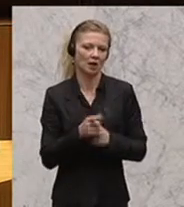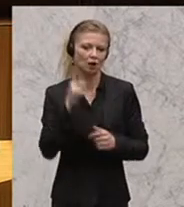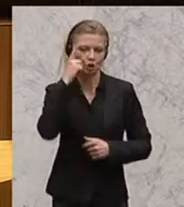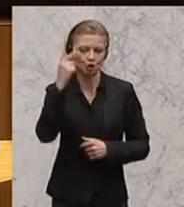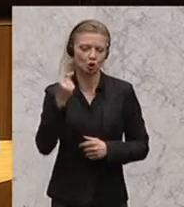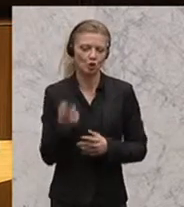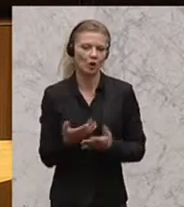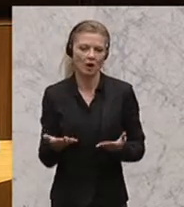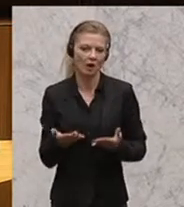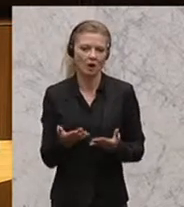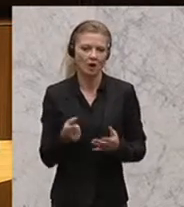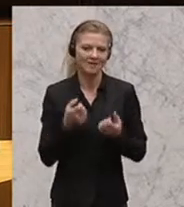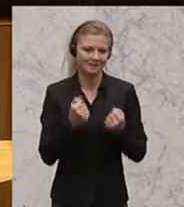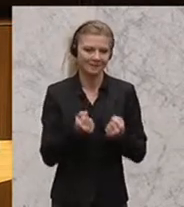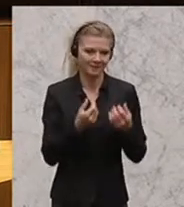Registrierkassenpflicht.